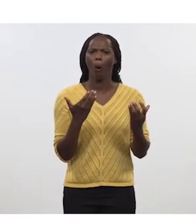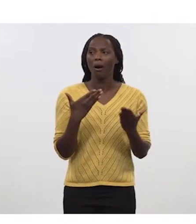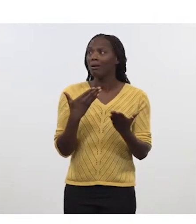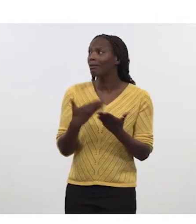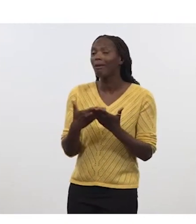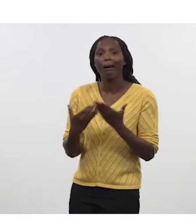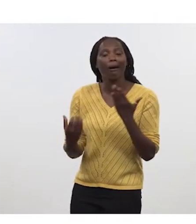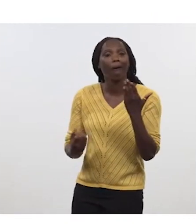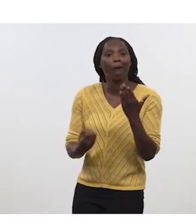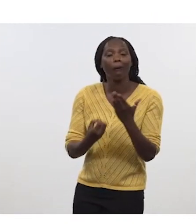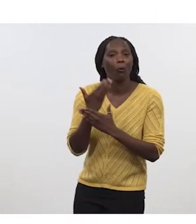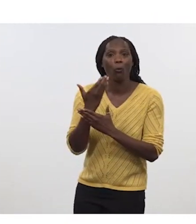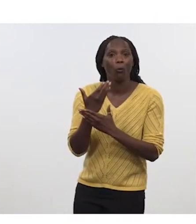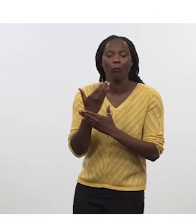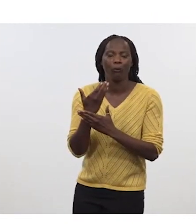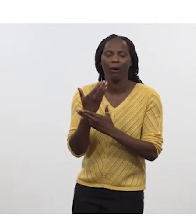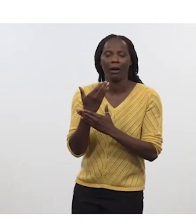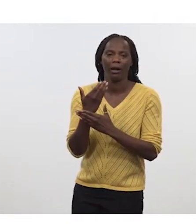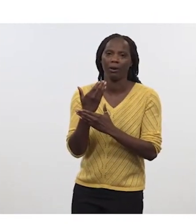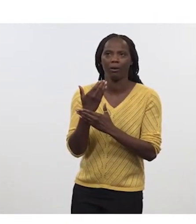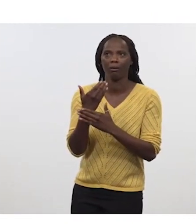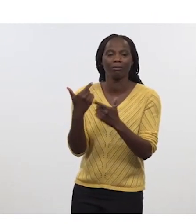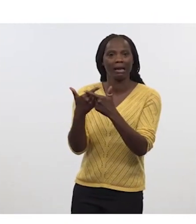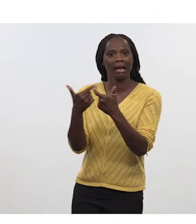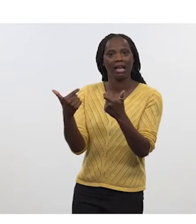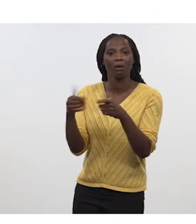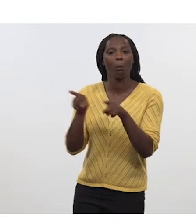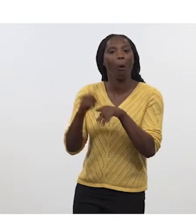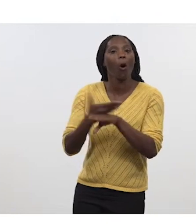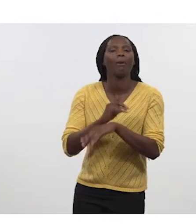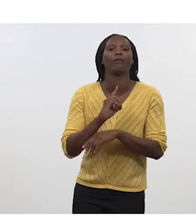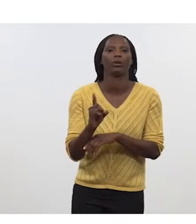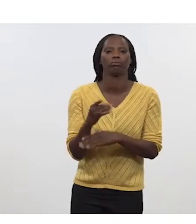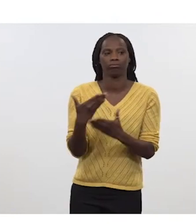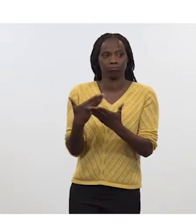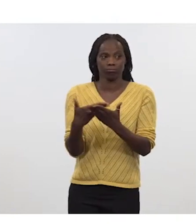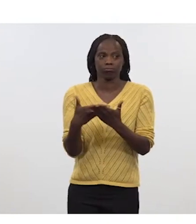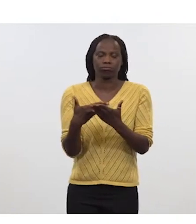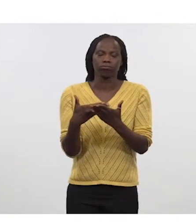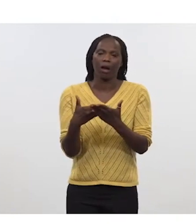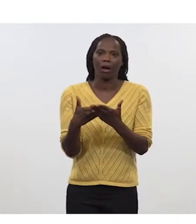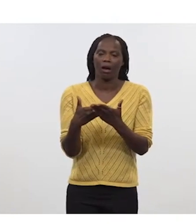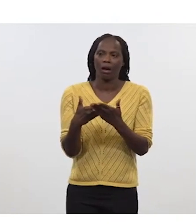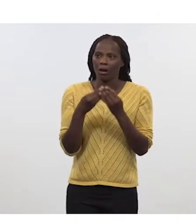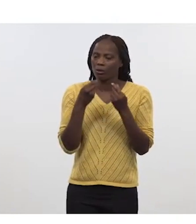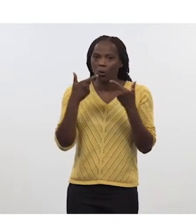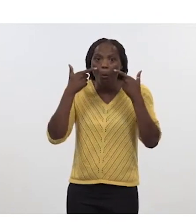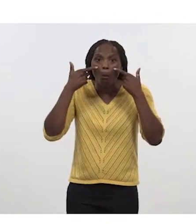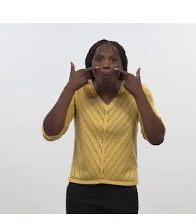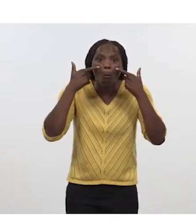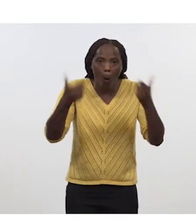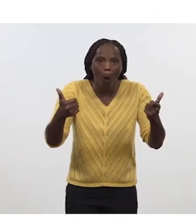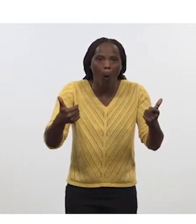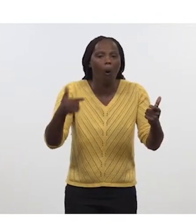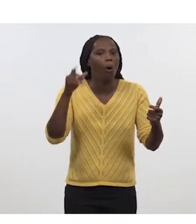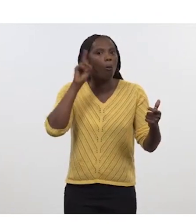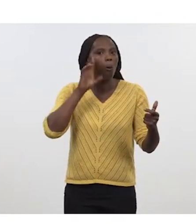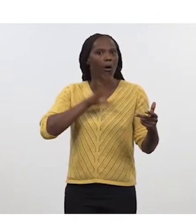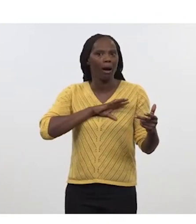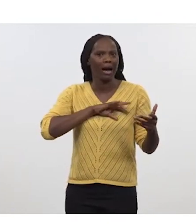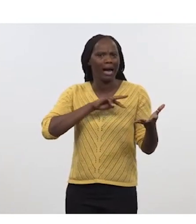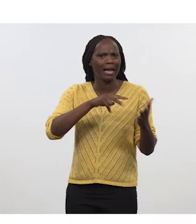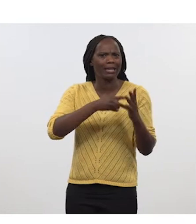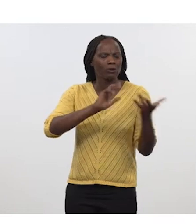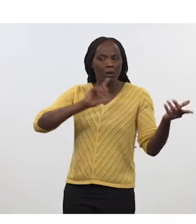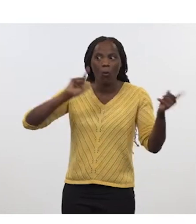Léopard et ce n'est pas un nouveau Leclerc. Et ça, les choses sont particulièrement édifiantes, tant les ruptures technologiques vont être